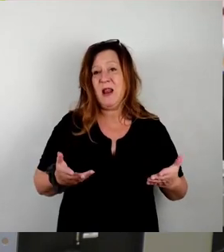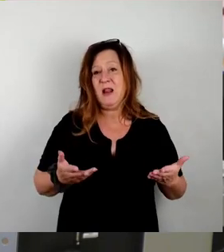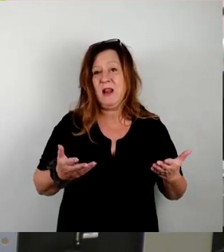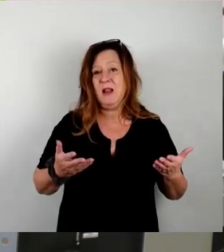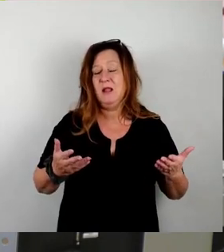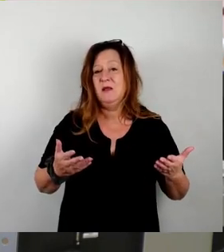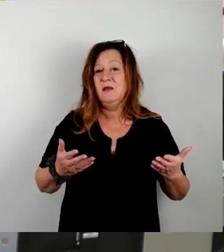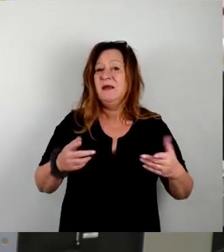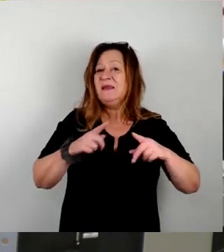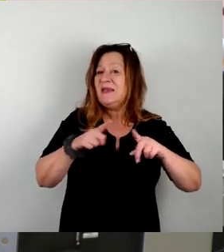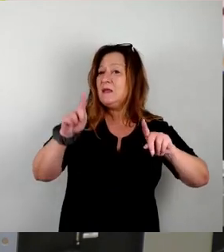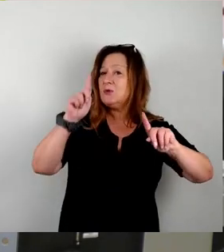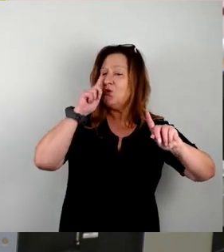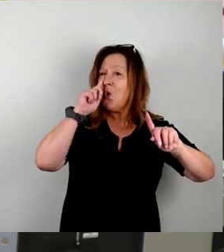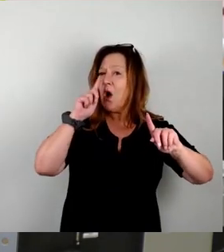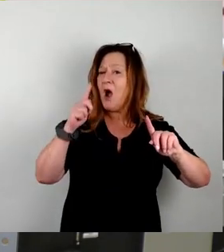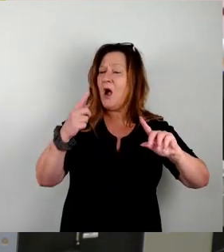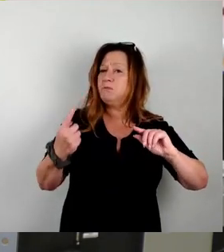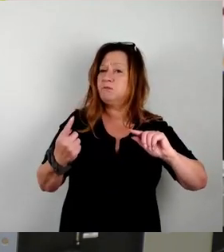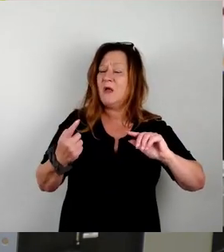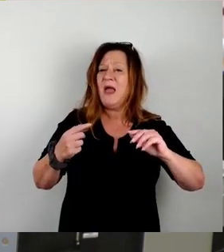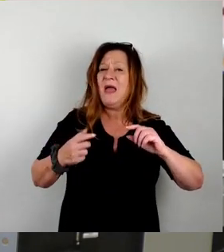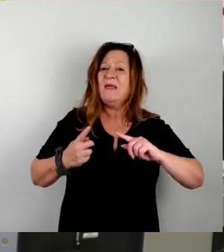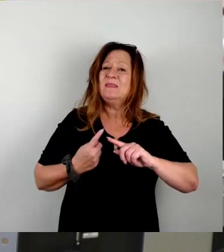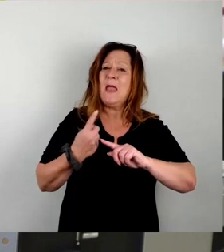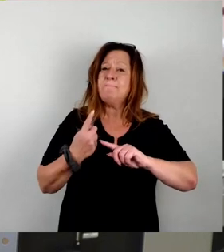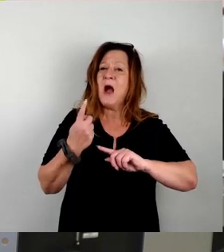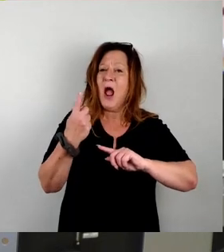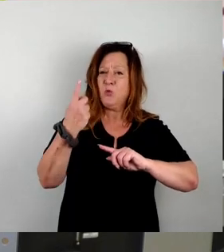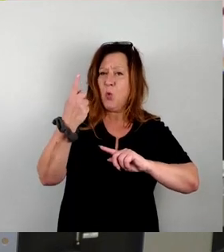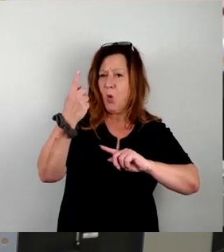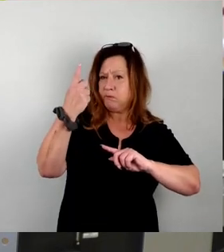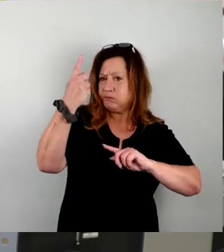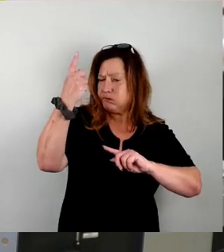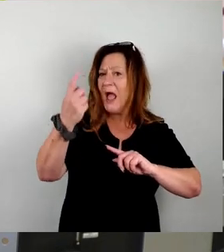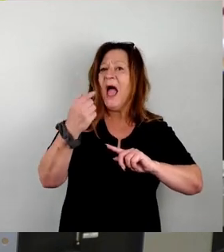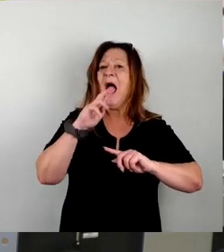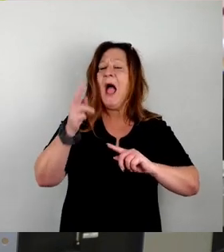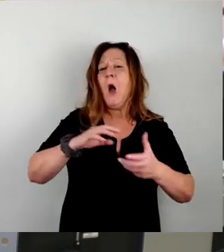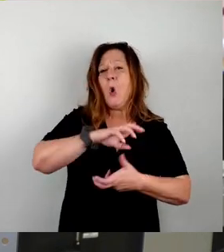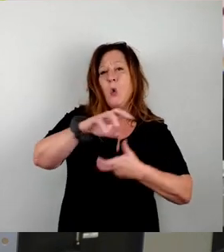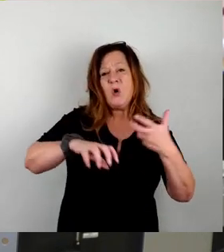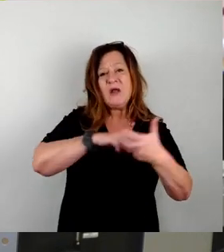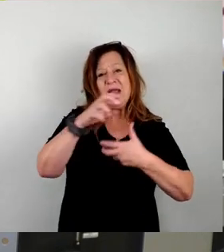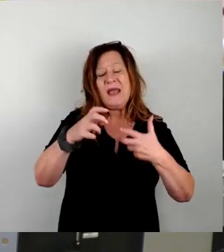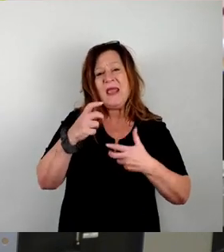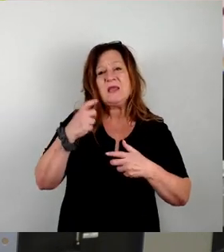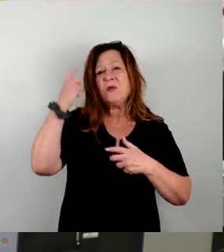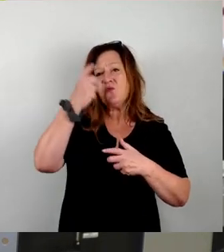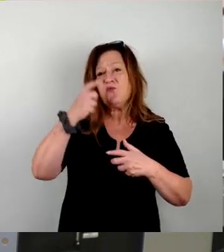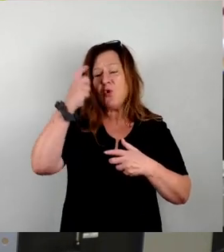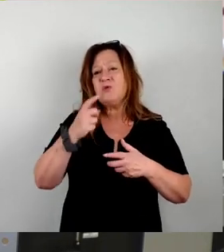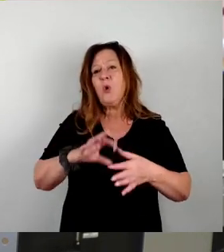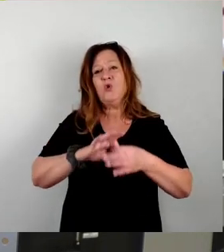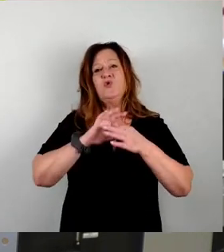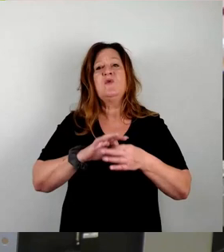Vermeidung des weiteren Anstiegs der globalen Temperaturen, also des Klimawandels, sondern auch in der Krisenvorsorge erneuerbare Energien eine viel größere Rolle spielen sollen,